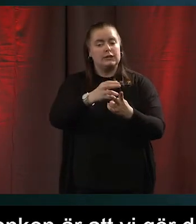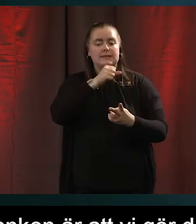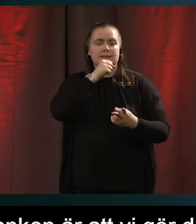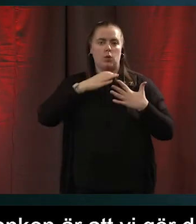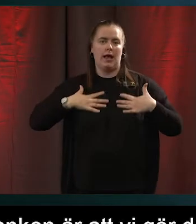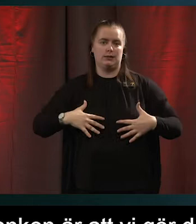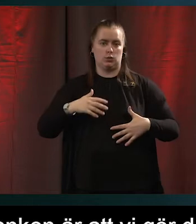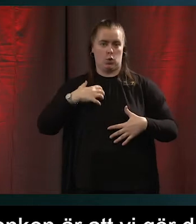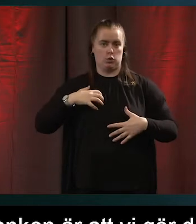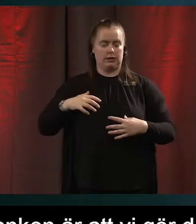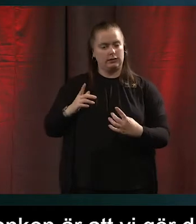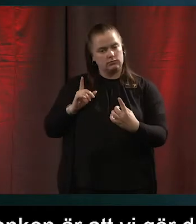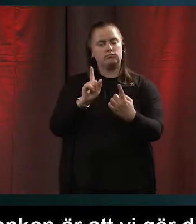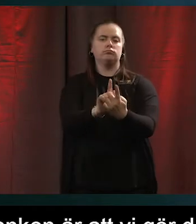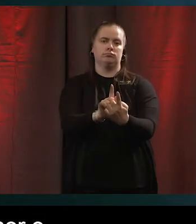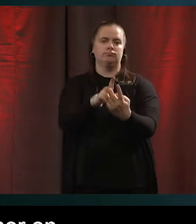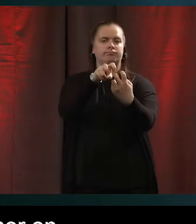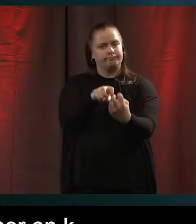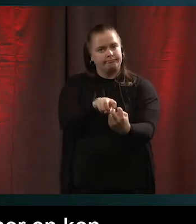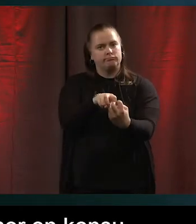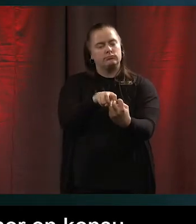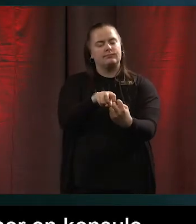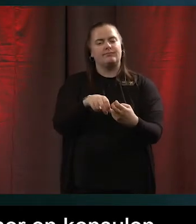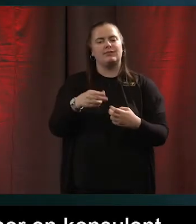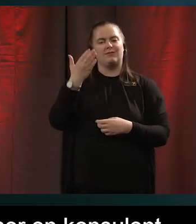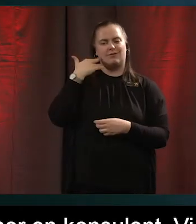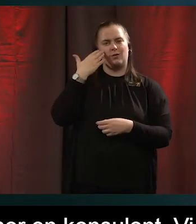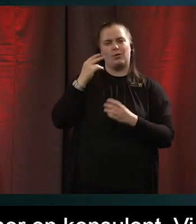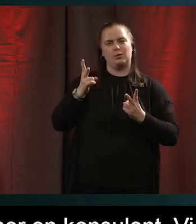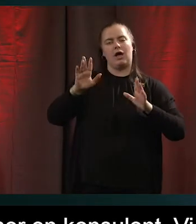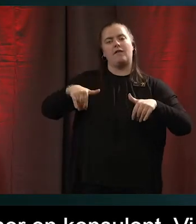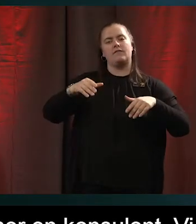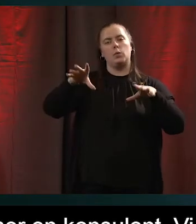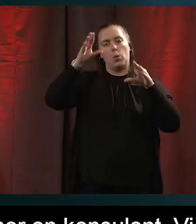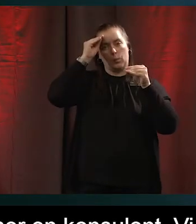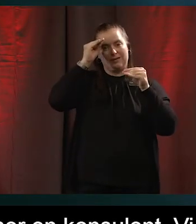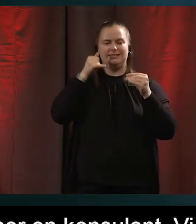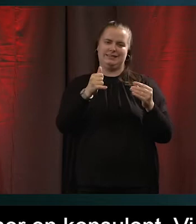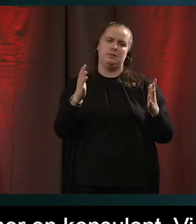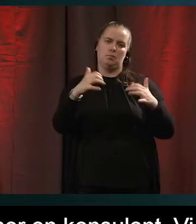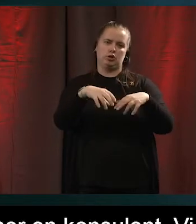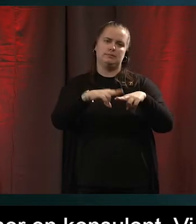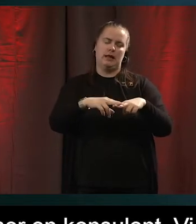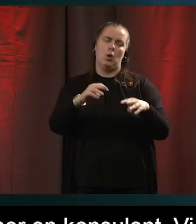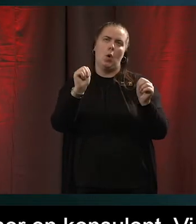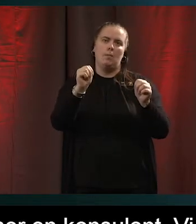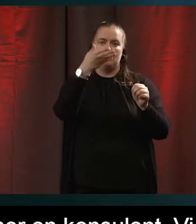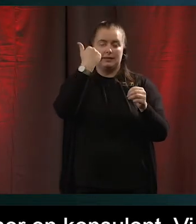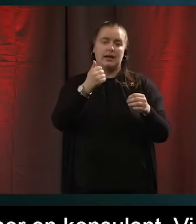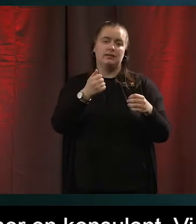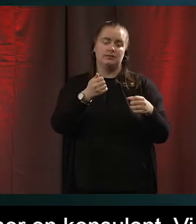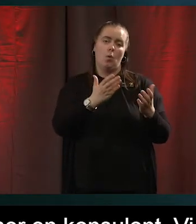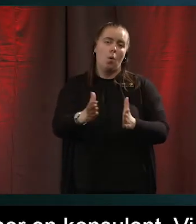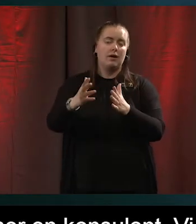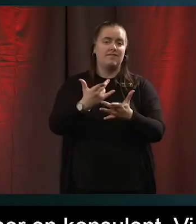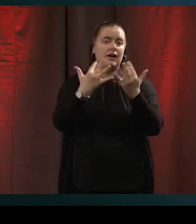sitta en mot en. Vi har ju också tidigare haft våra utbildningar på mötesplatserna som vi hoppas på att vi kommer kunna komma igång med så